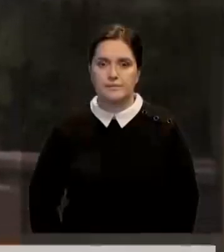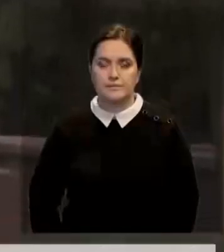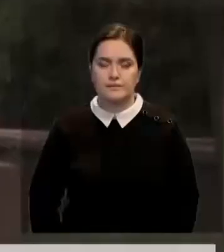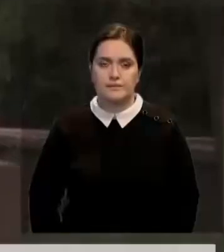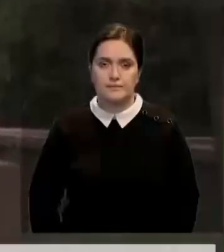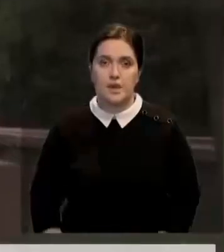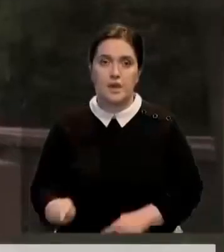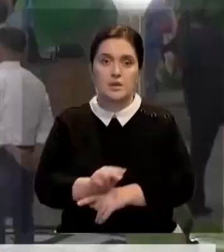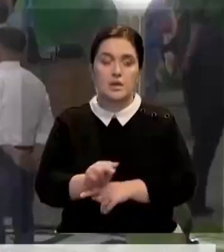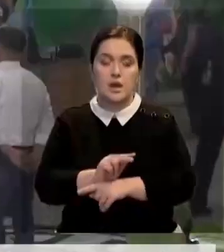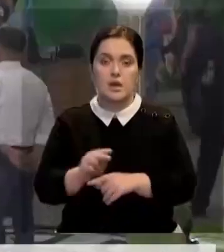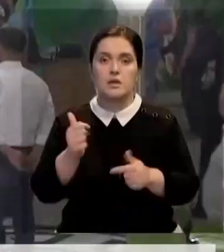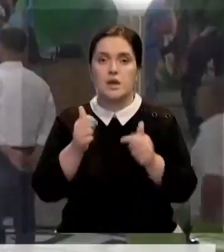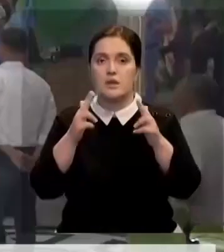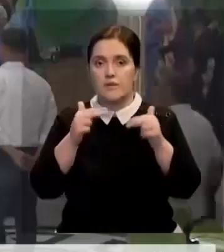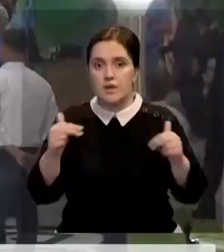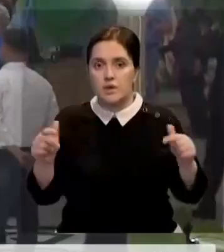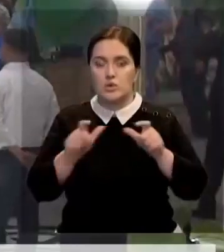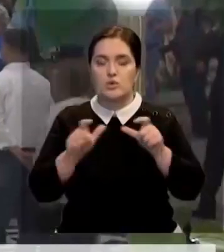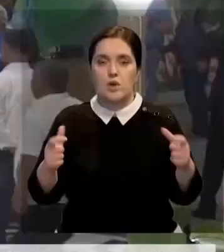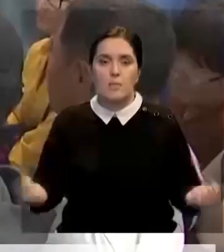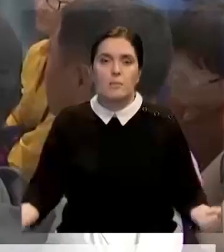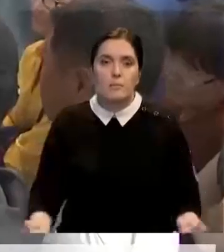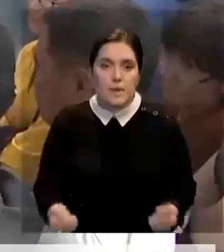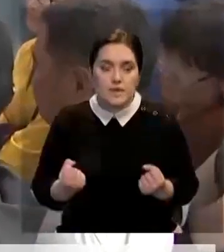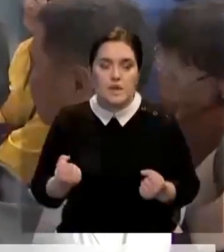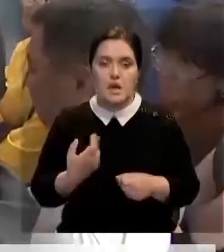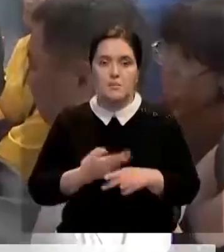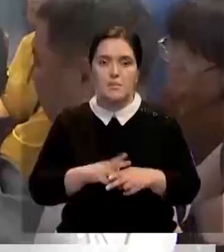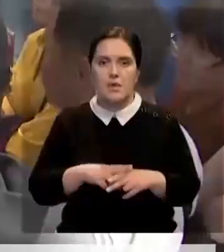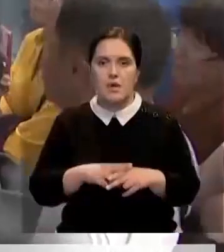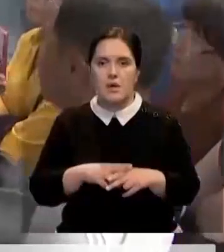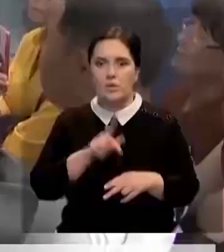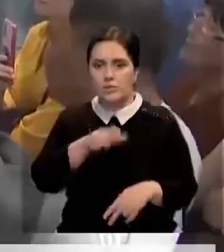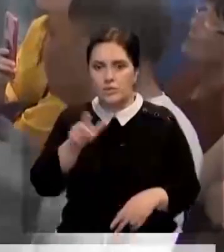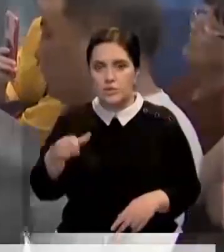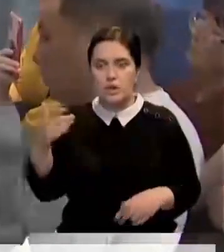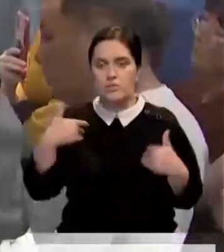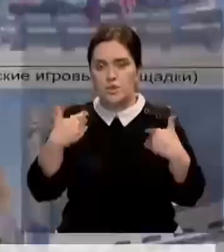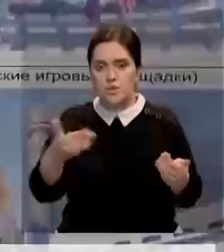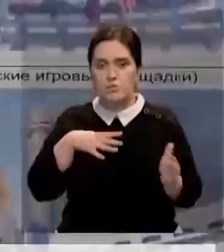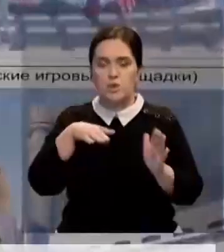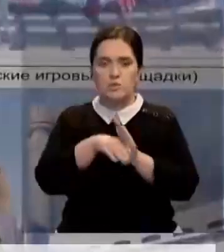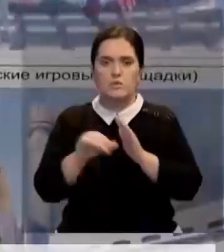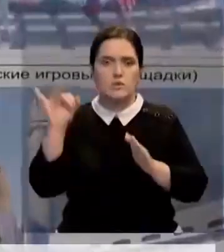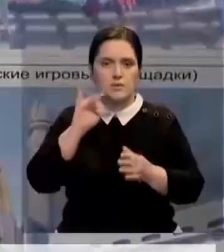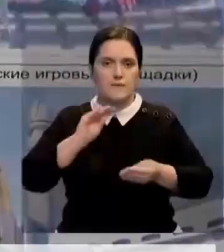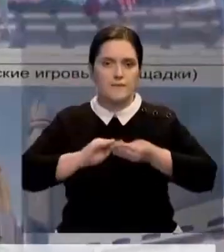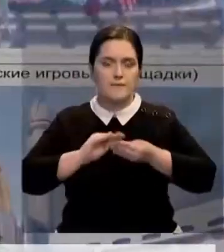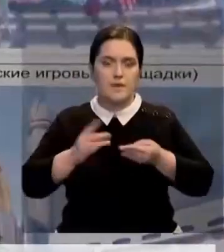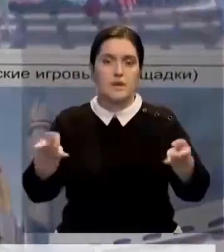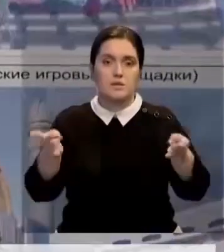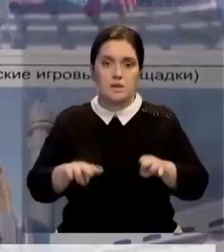Реконструкцию сквера возле Дворца Школьников в Алматы поддержали местные жители и эксперты. Их предложения были учтены. Сквер сохранит свой исторический облик